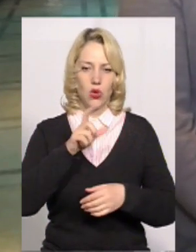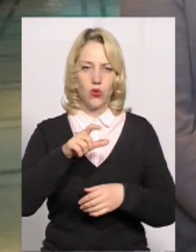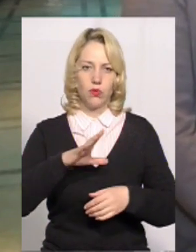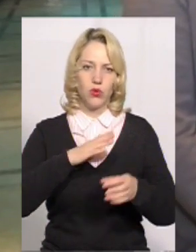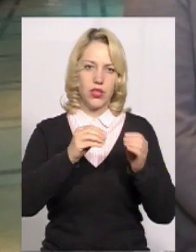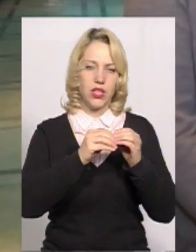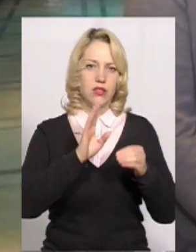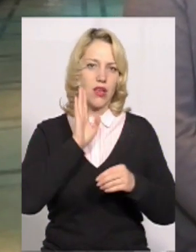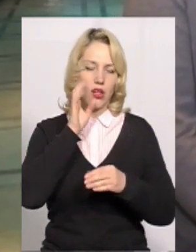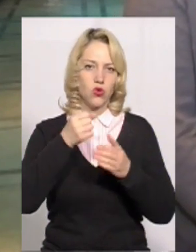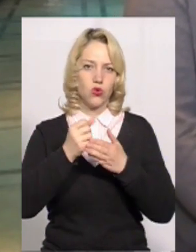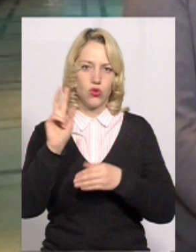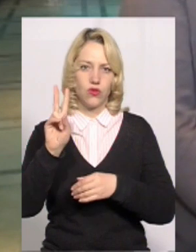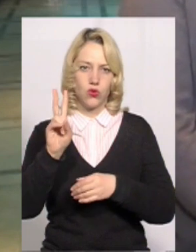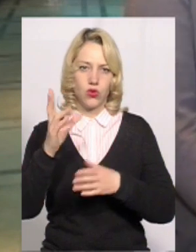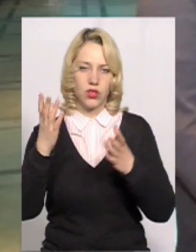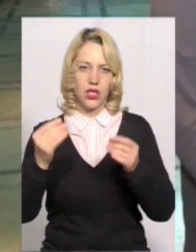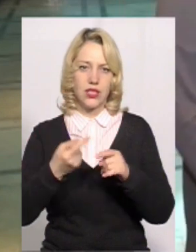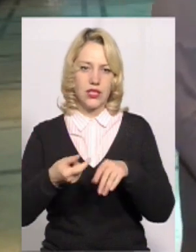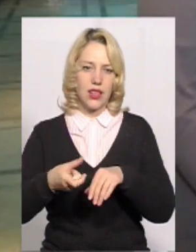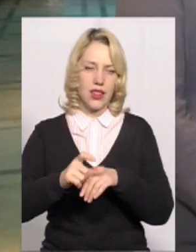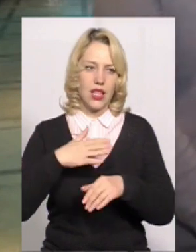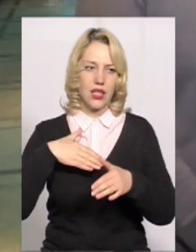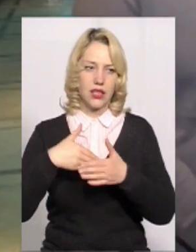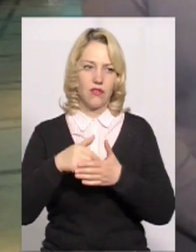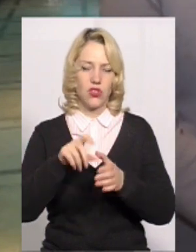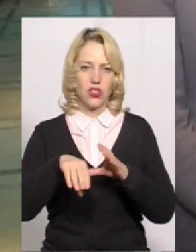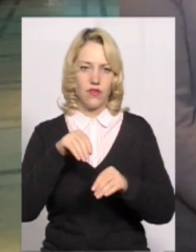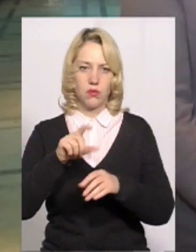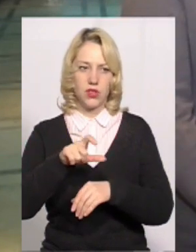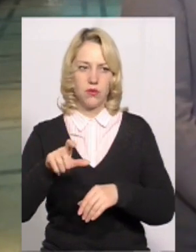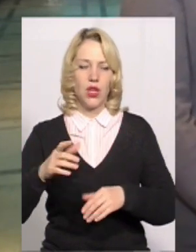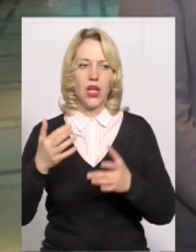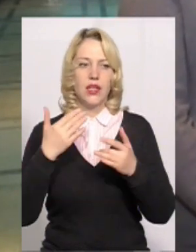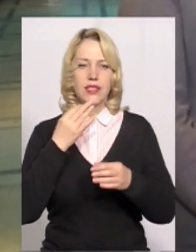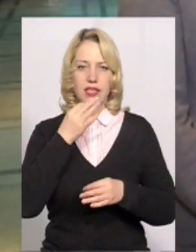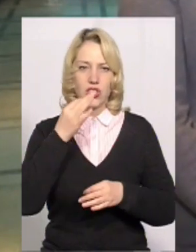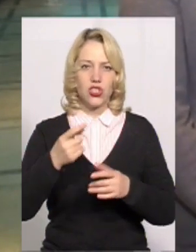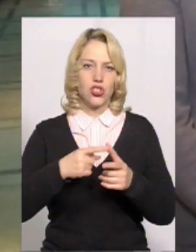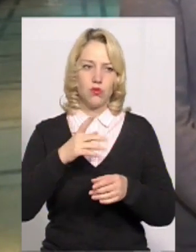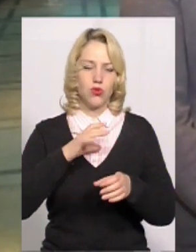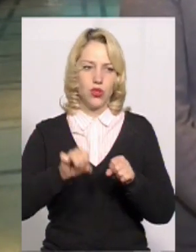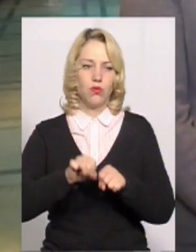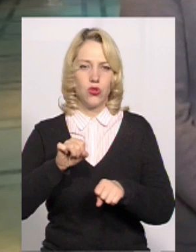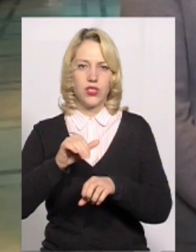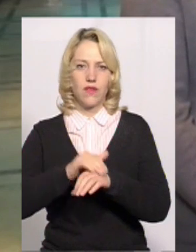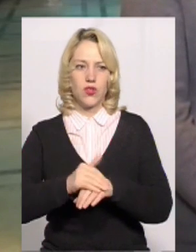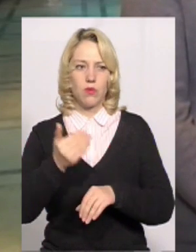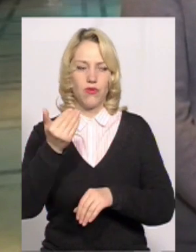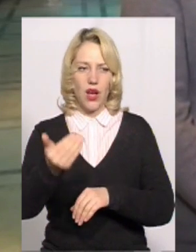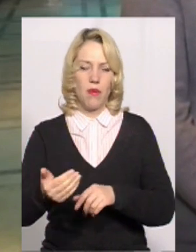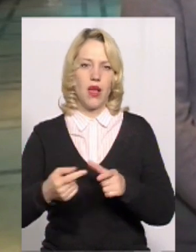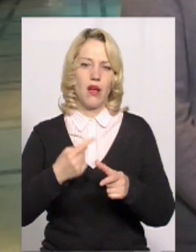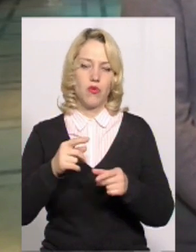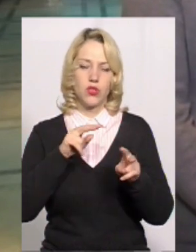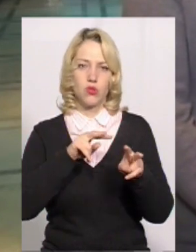-ти ранку до 1-го дня. Це найактивніше. Скажіть, чи були порушення зафіксовані Вами, спостерігачами